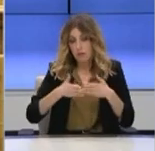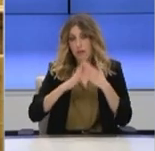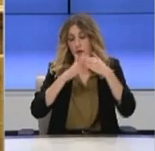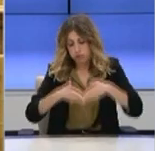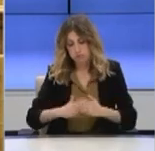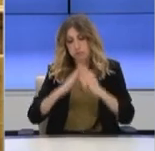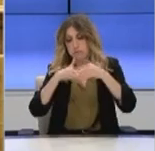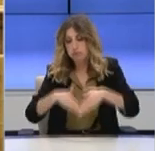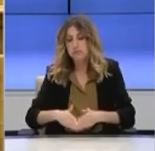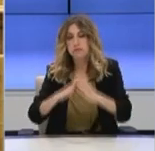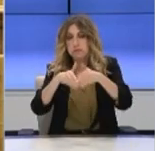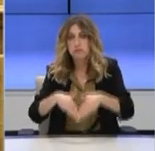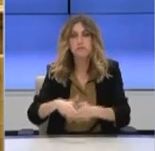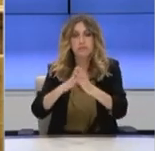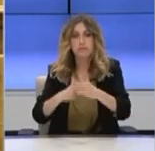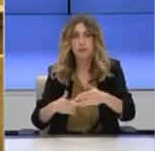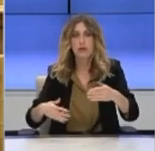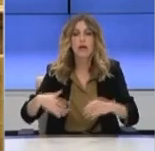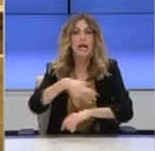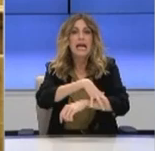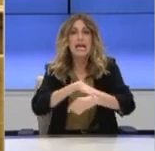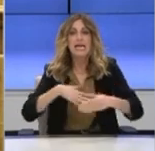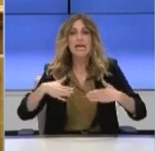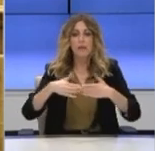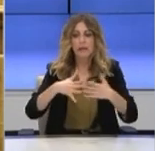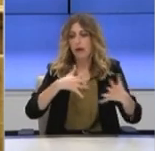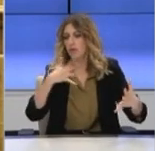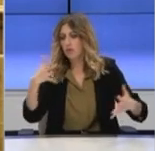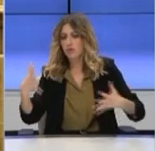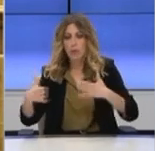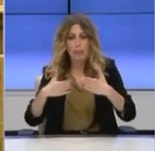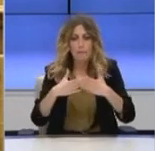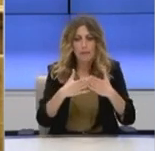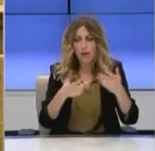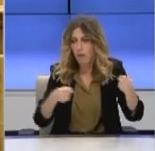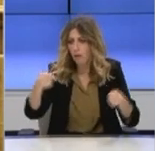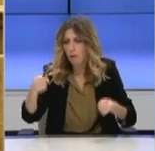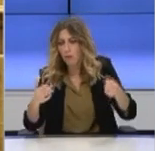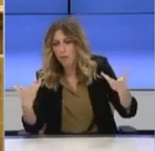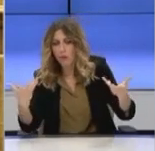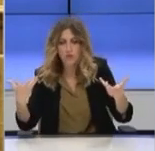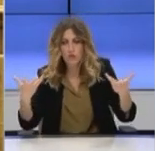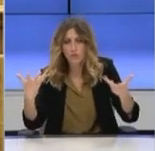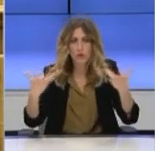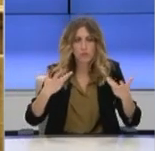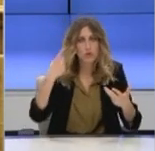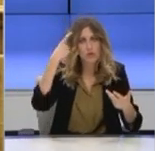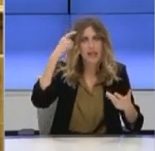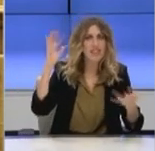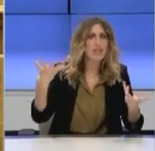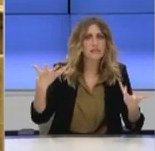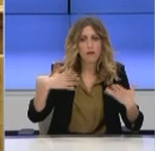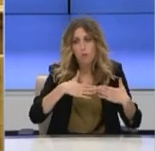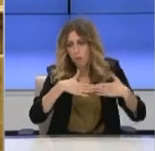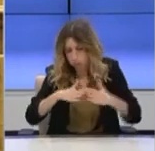βασικά τεχνικά χαρακτηριστικά του πλοίου, κύριε Ναυαρχέ, και δεν ξέρει καν την πορεία που έχει χαράξει το πλοίο, εκείνη τη στιγμή δεν σου δημιουργεί